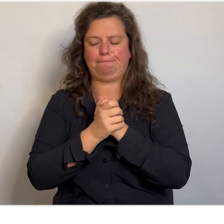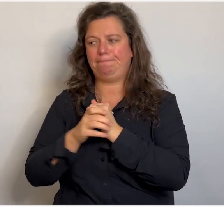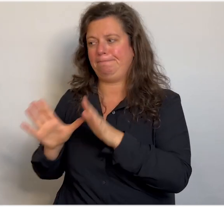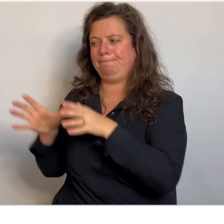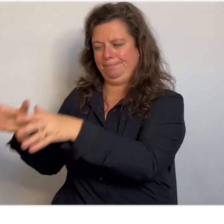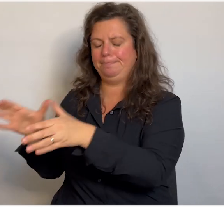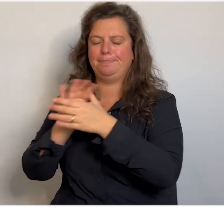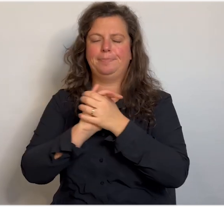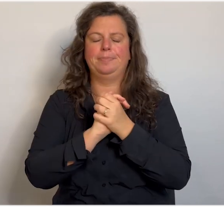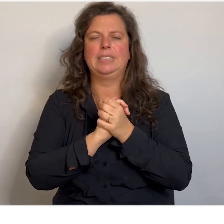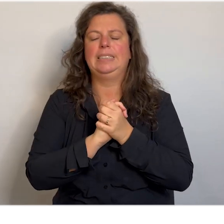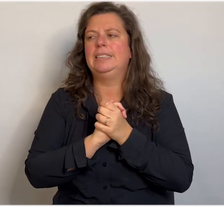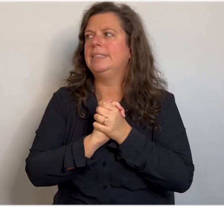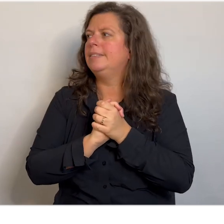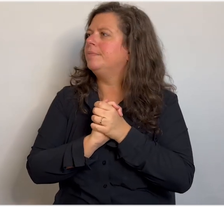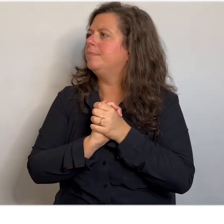er ook bij in.